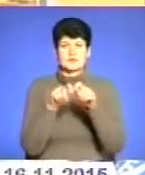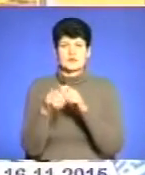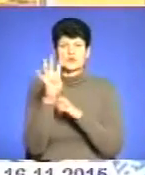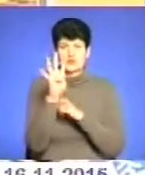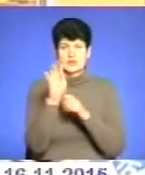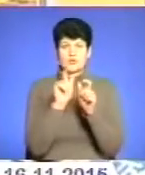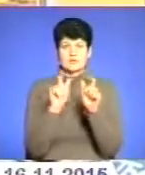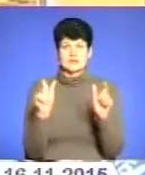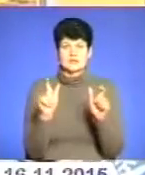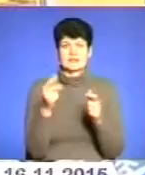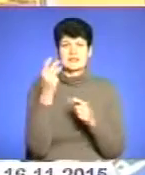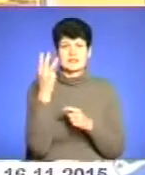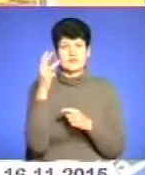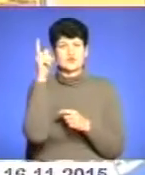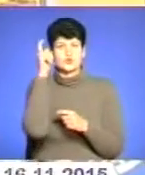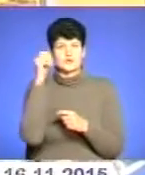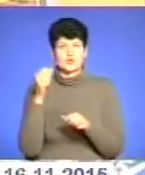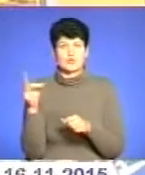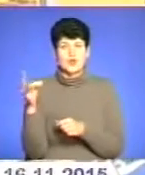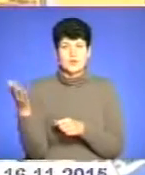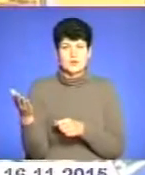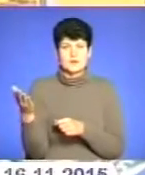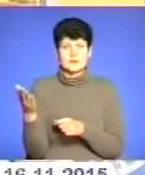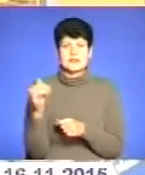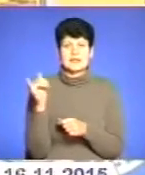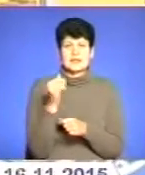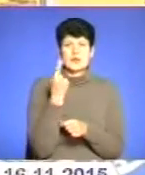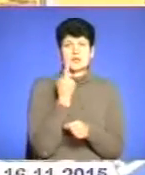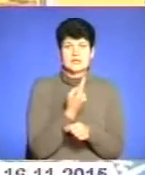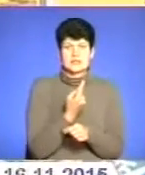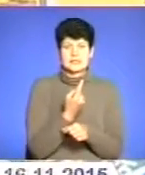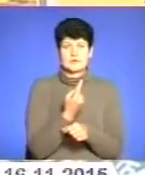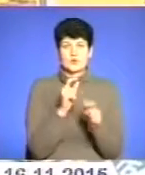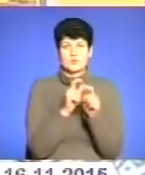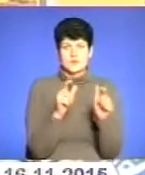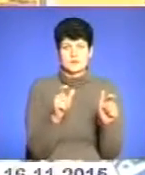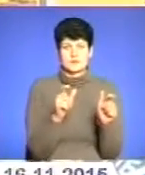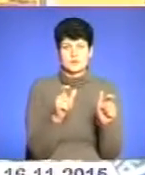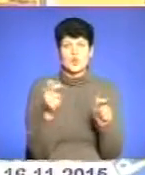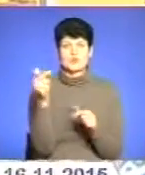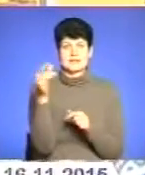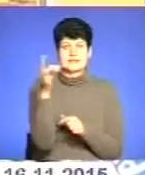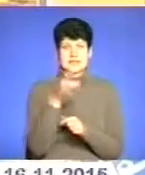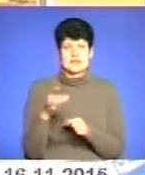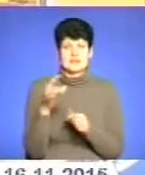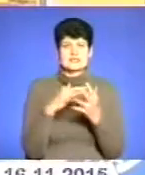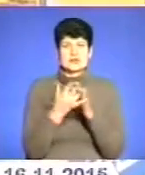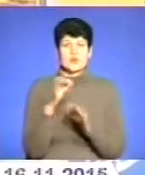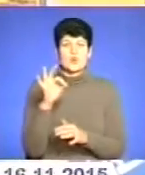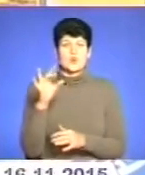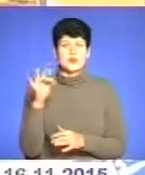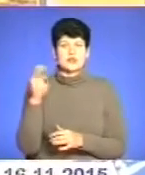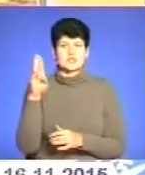3 об'єкти в Чортківському районі і безпосередньо один об'єкт у Гусятинському районі в селі Оришківцях.